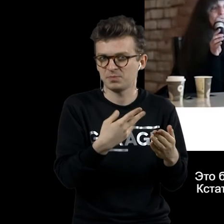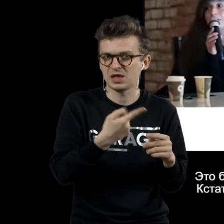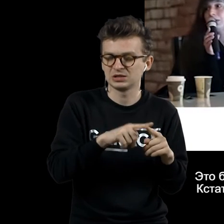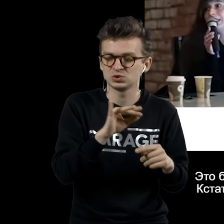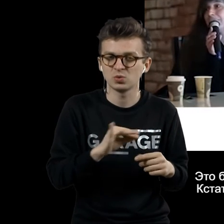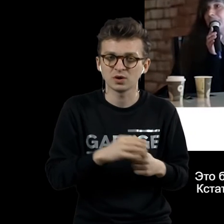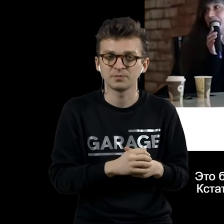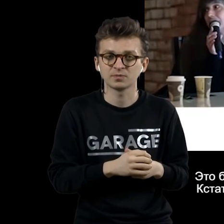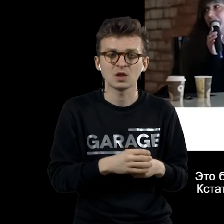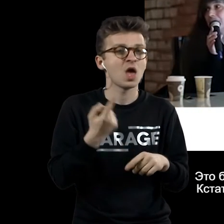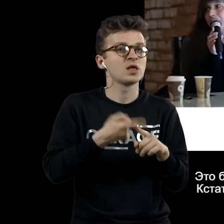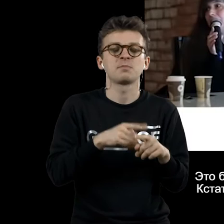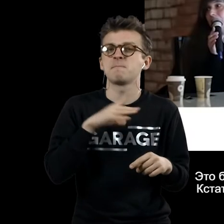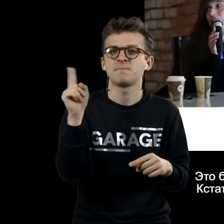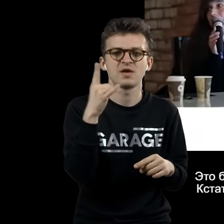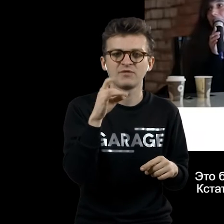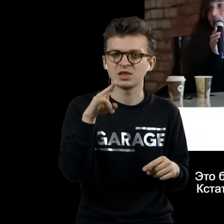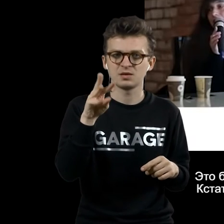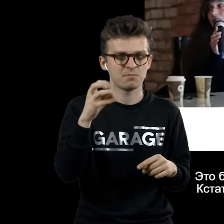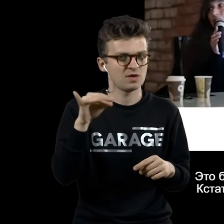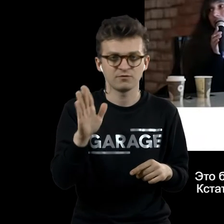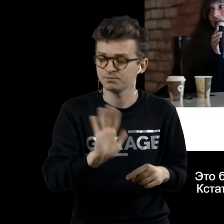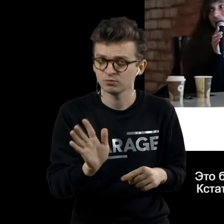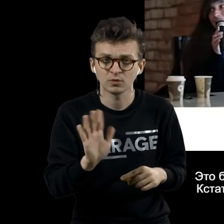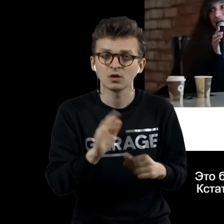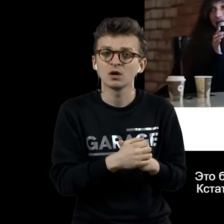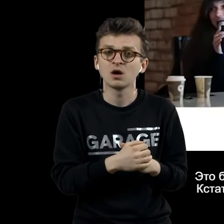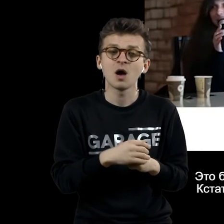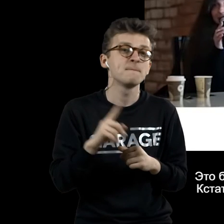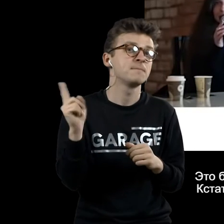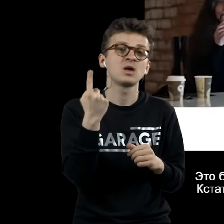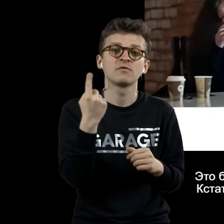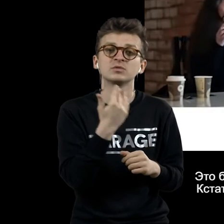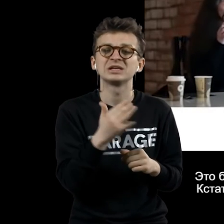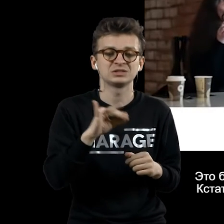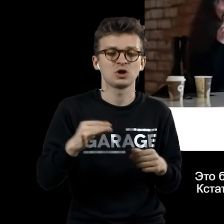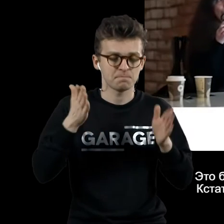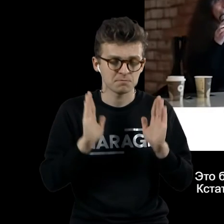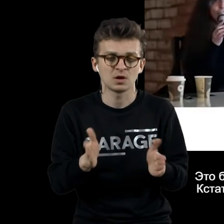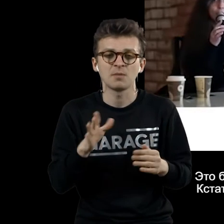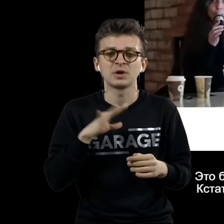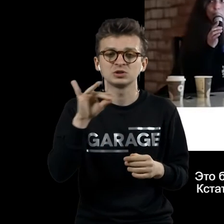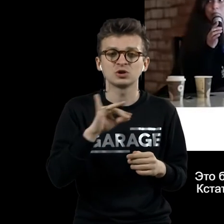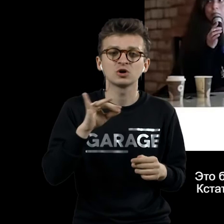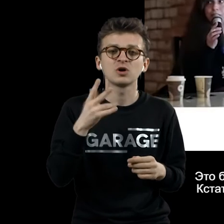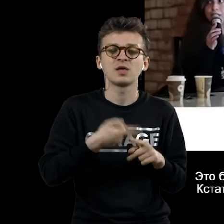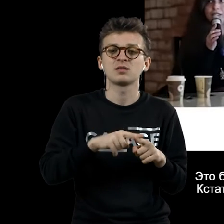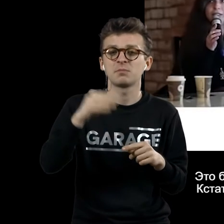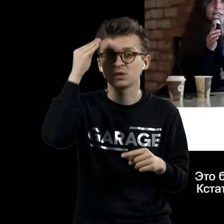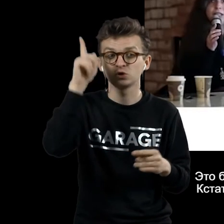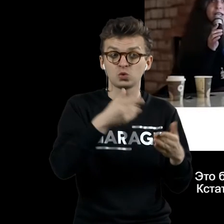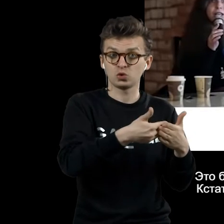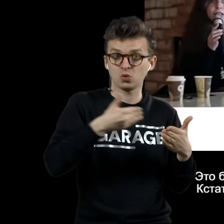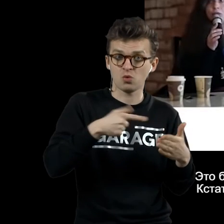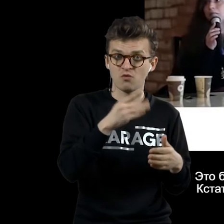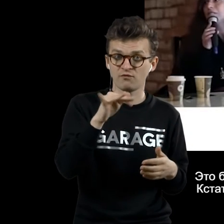Это был не первый редимейт, который сделал Марсель Дюша. Первый редимейт исторически считается как бы до фонтана,